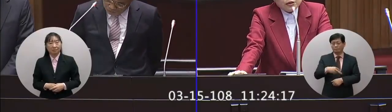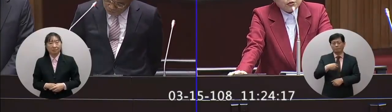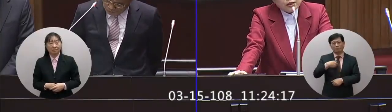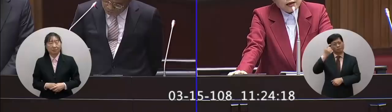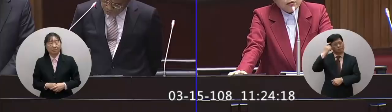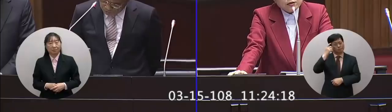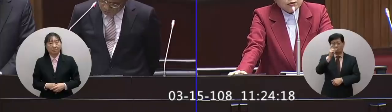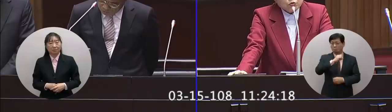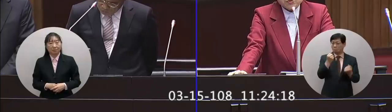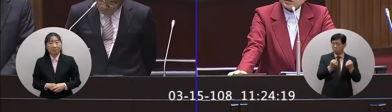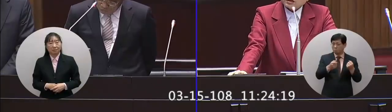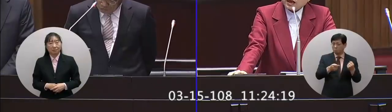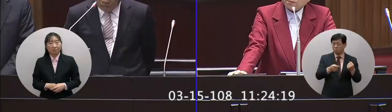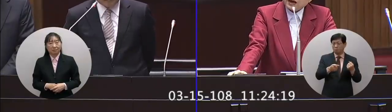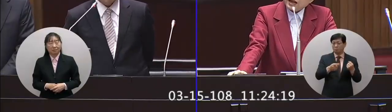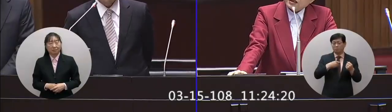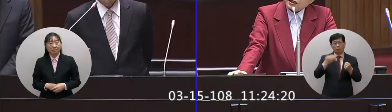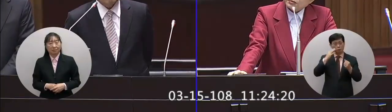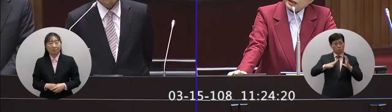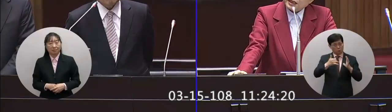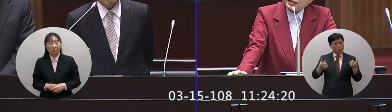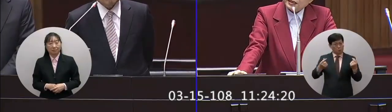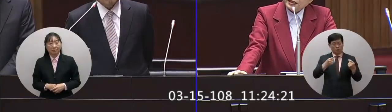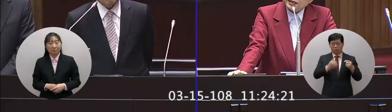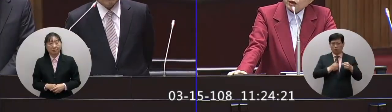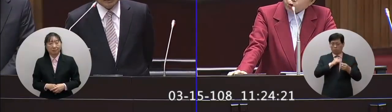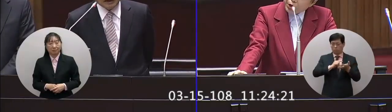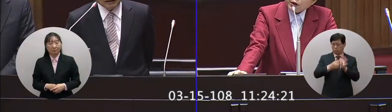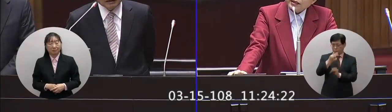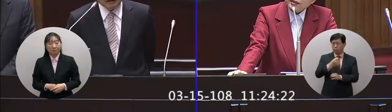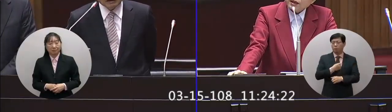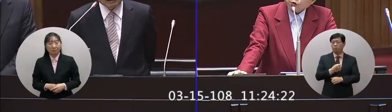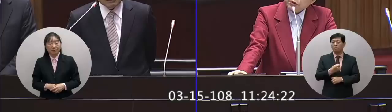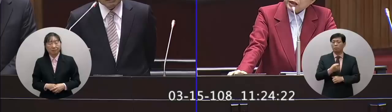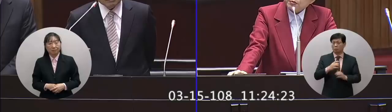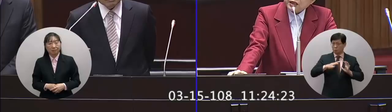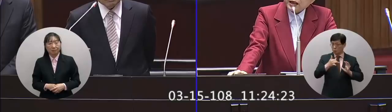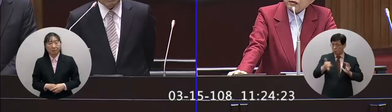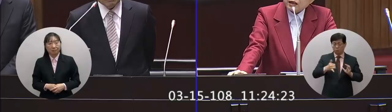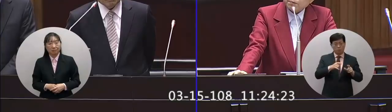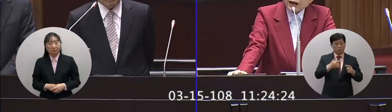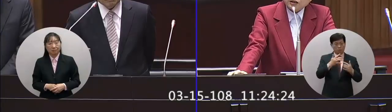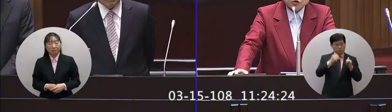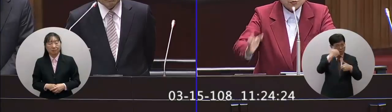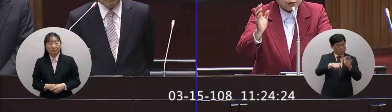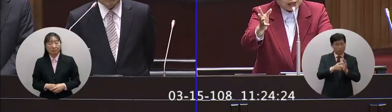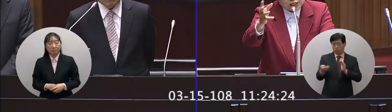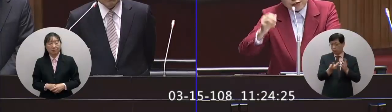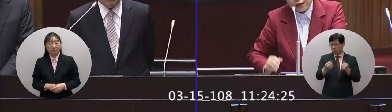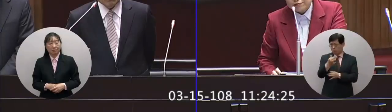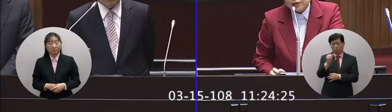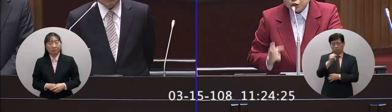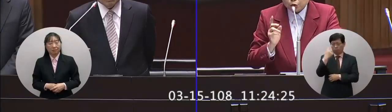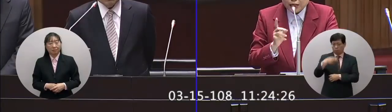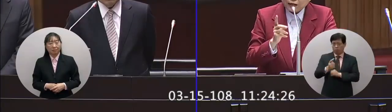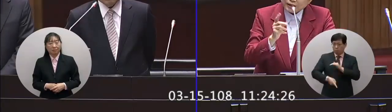我想酒駕要官員要當榜樣你贊不贊成官員官員跟明代要當榜案就是不